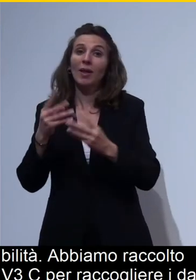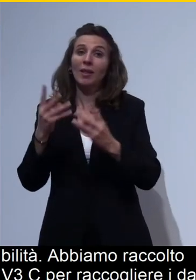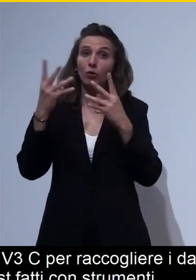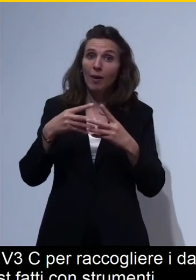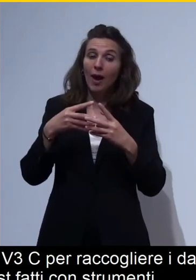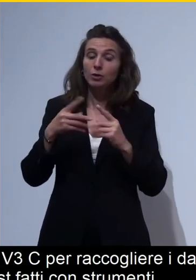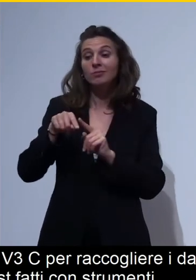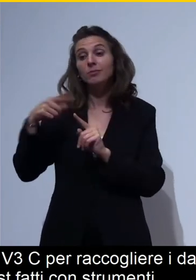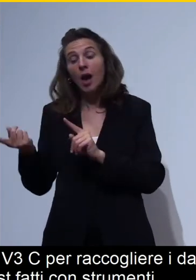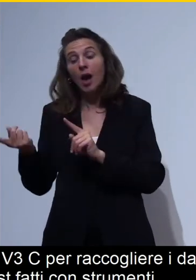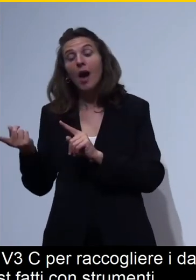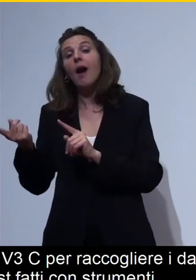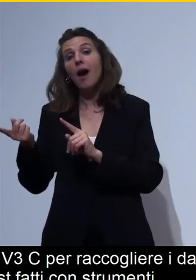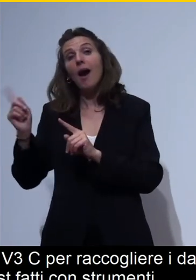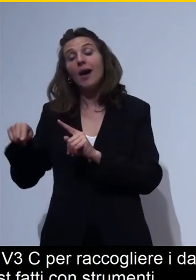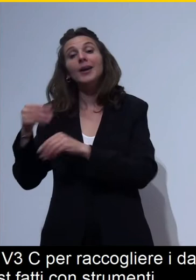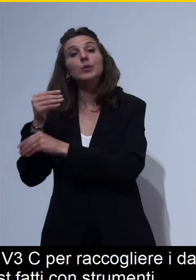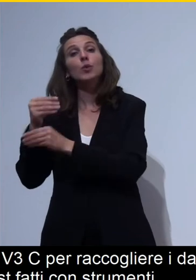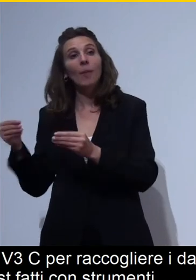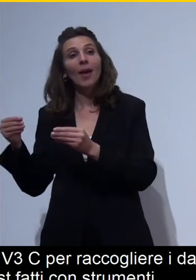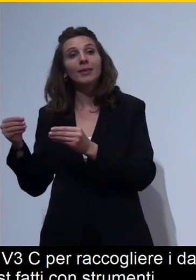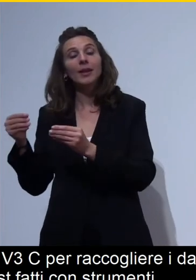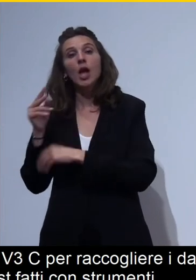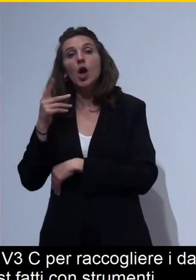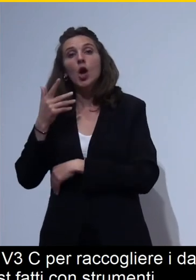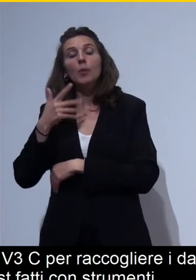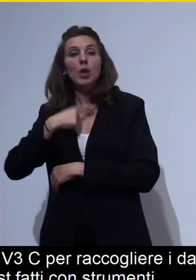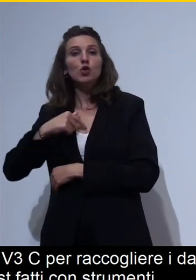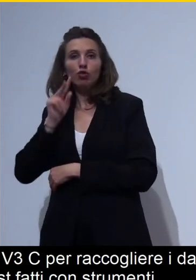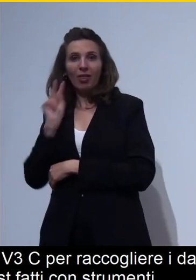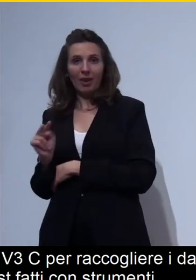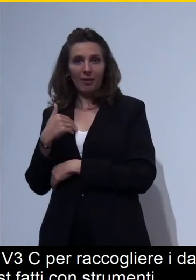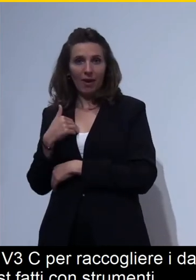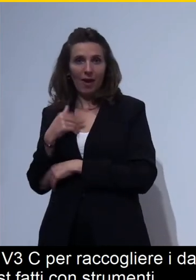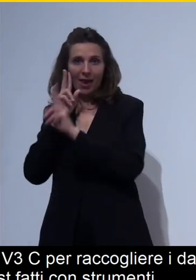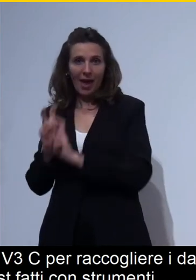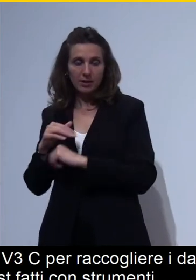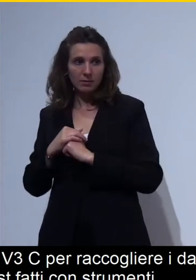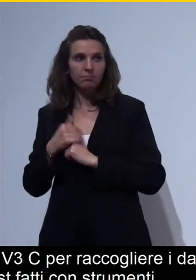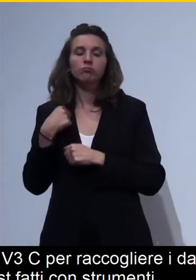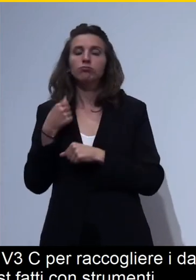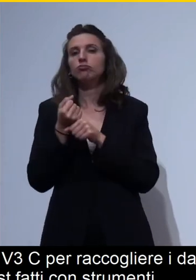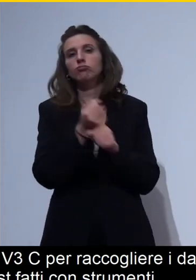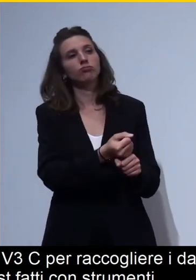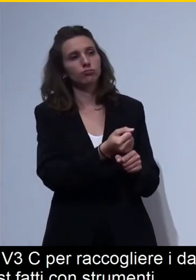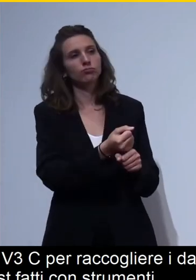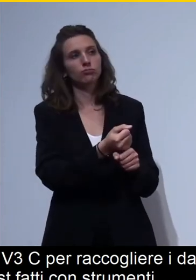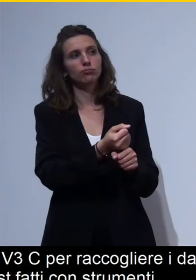con analisi soggettive. Quindi io darei la parola a